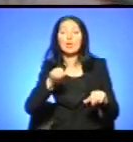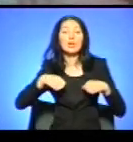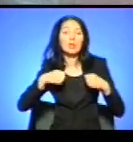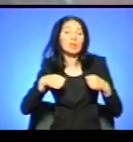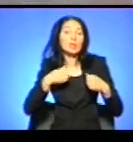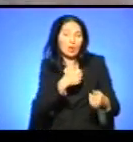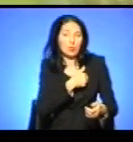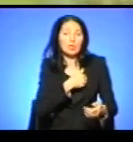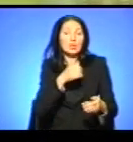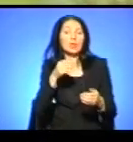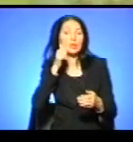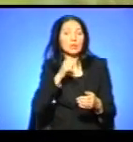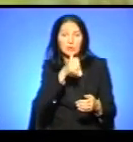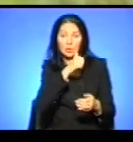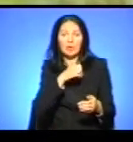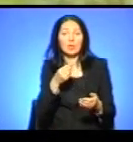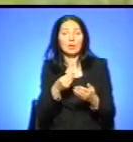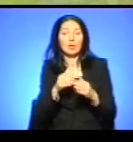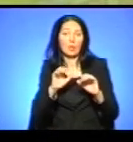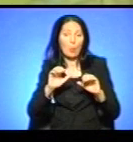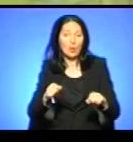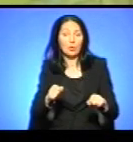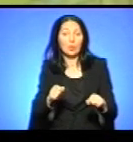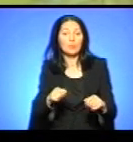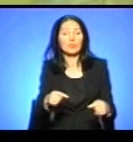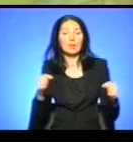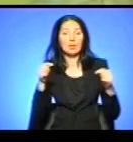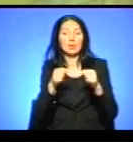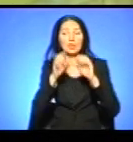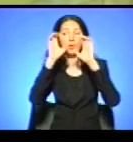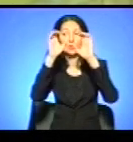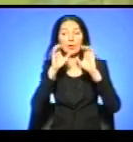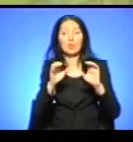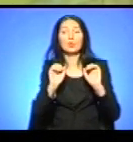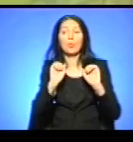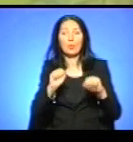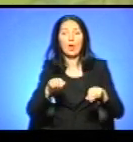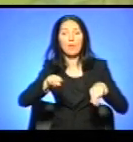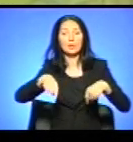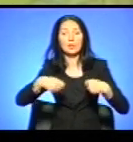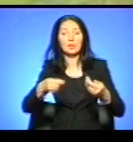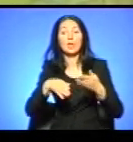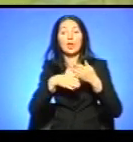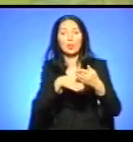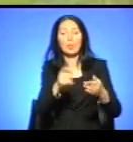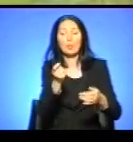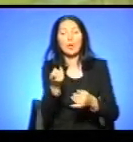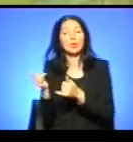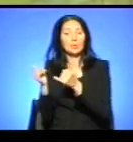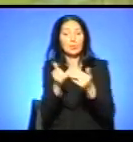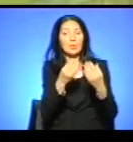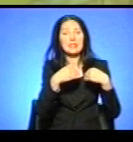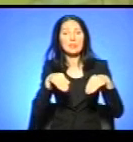приховати власність. Згідно з законом про надання допомоги малозабезпеченим сім'ям,